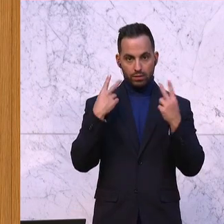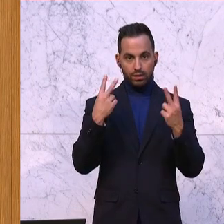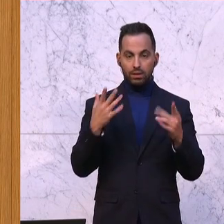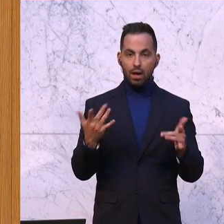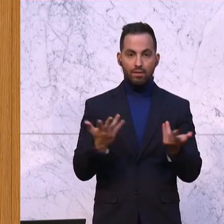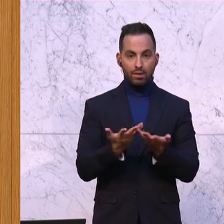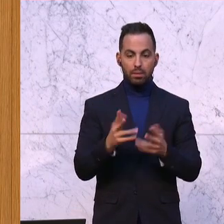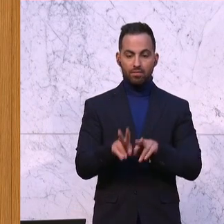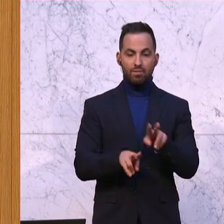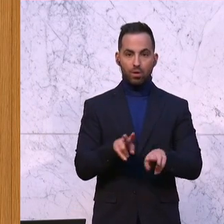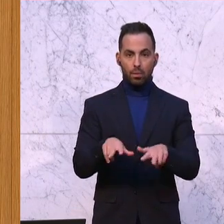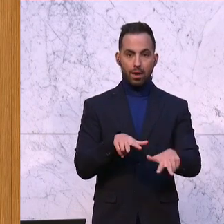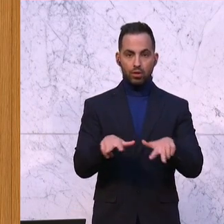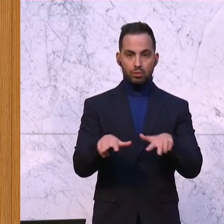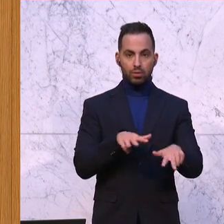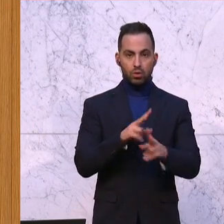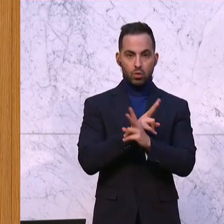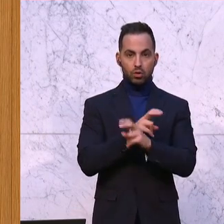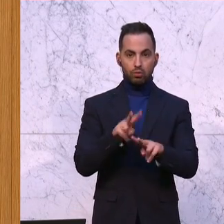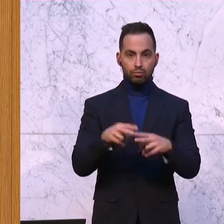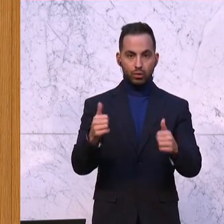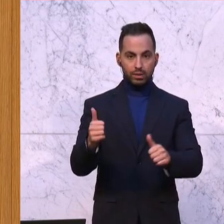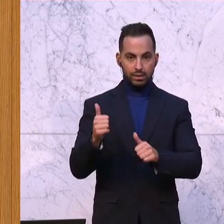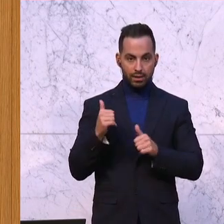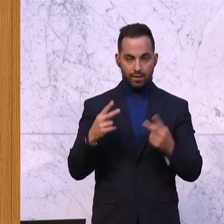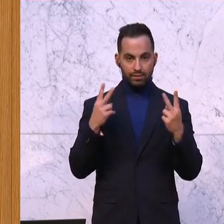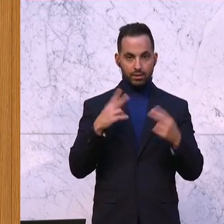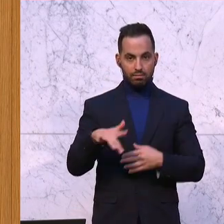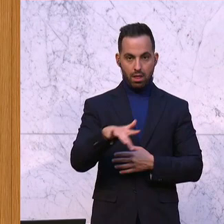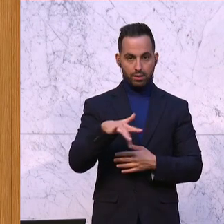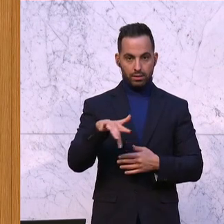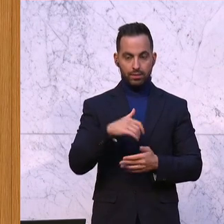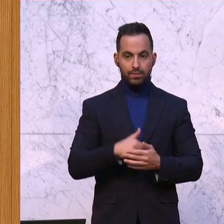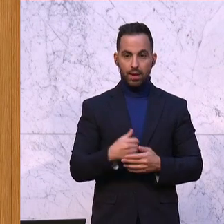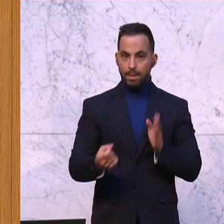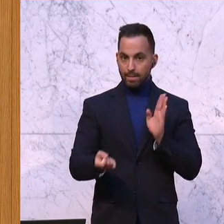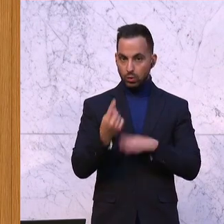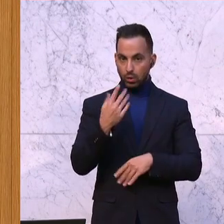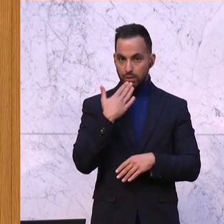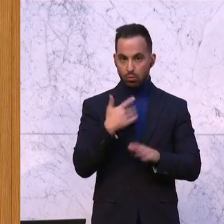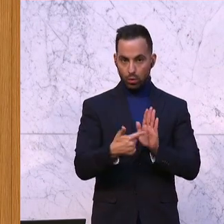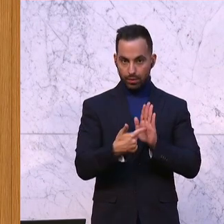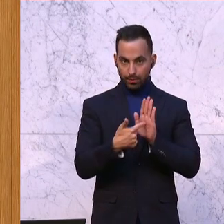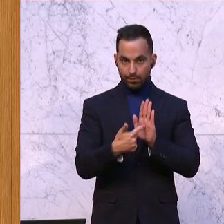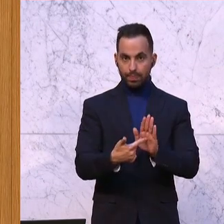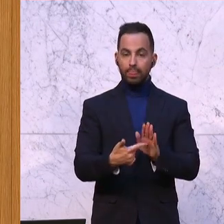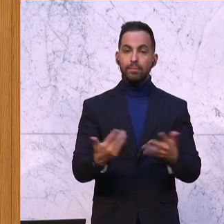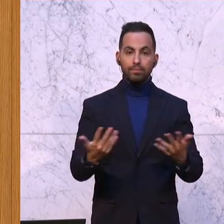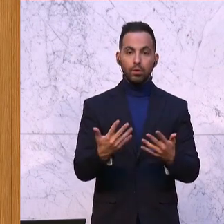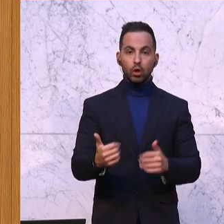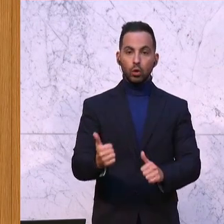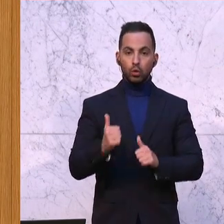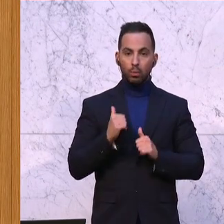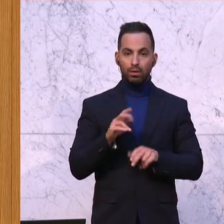im Verpflegungsmanagement des österreichischen Bundesheers einen wichtigen Platz einnehmen. Besonders hervorheben möchte ich, dass bei der